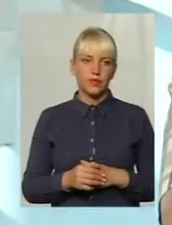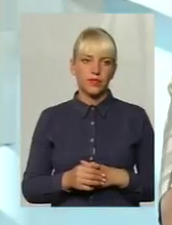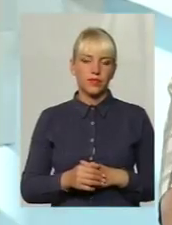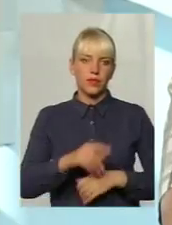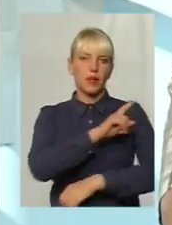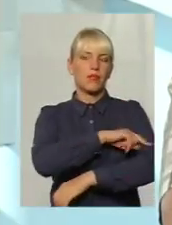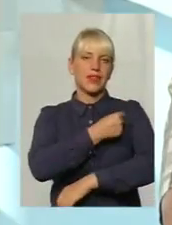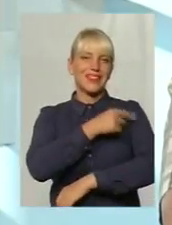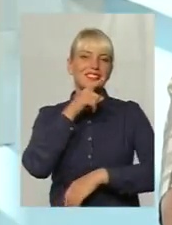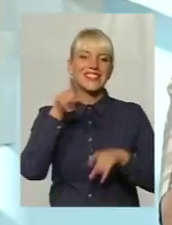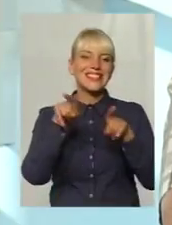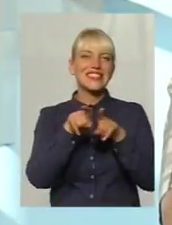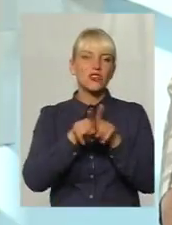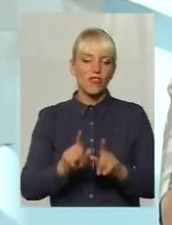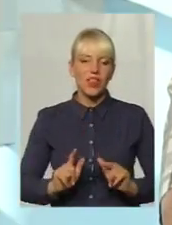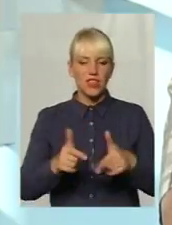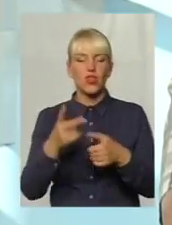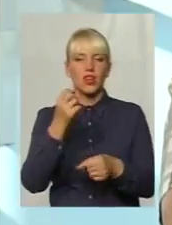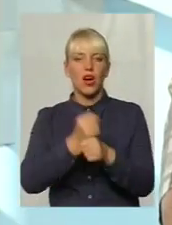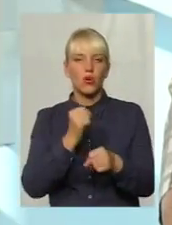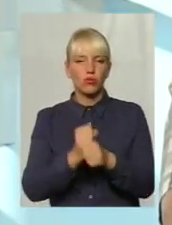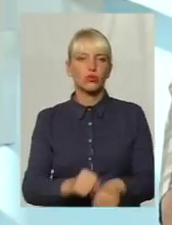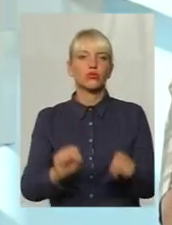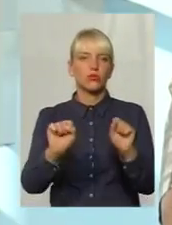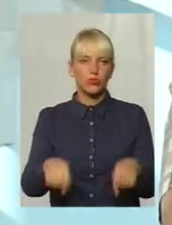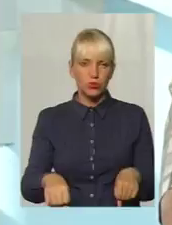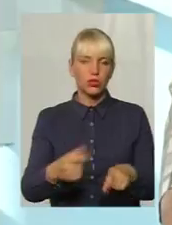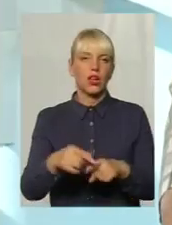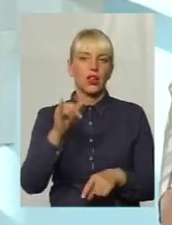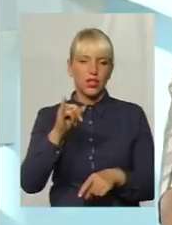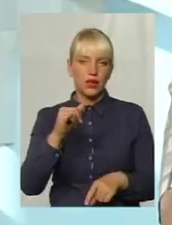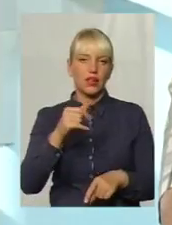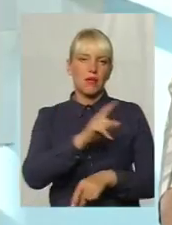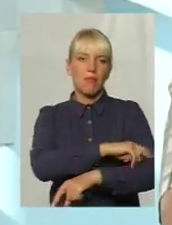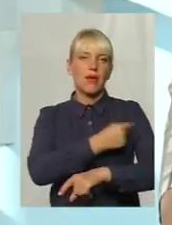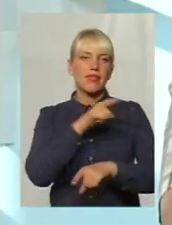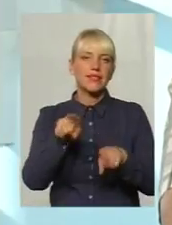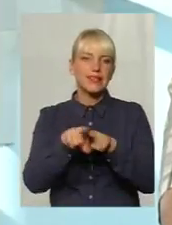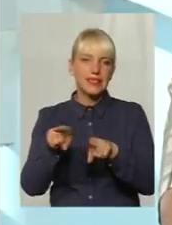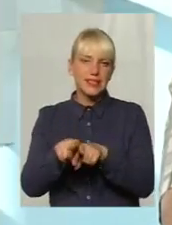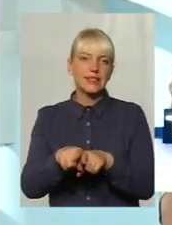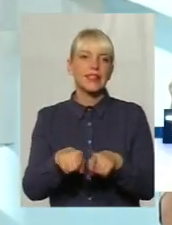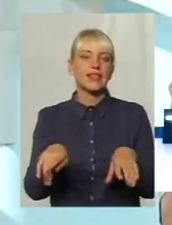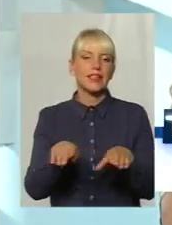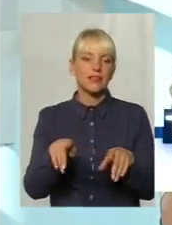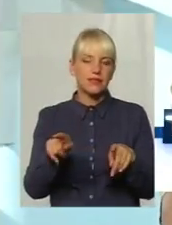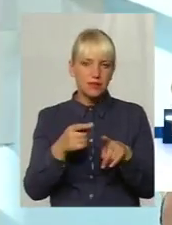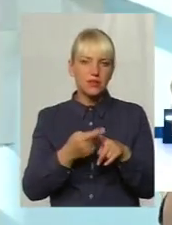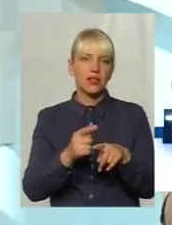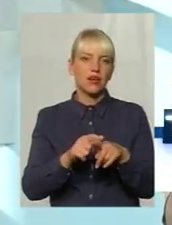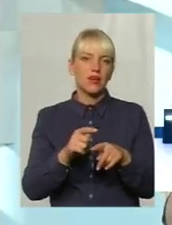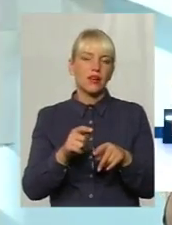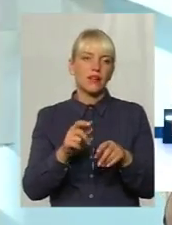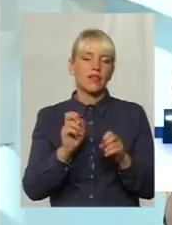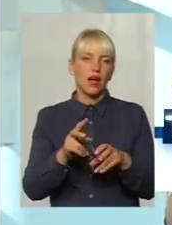Медичною сестрою влаштуватися можна. І медичною сестрою у нас, в принципі, кадри такі текучі. Хтось,